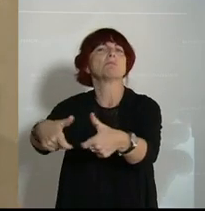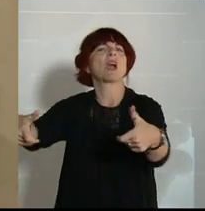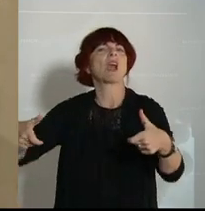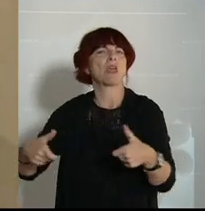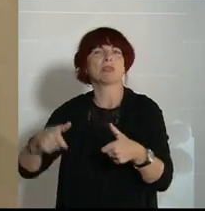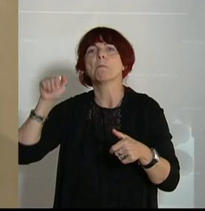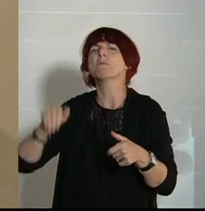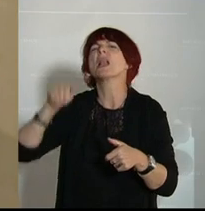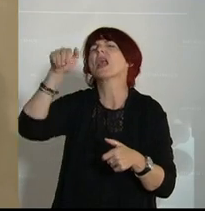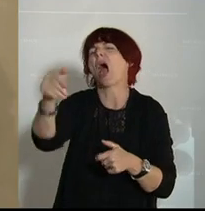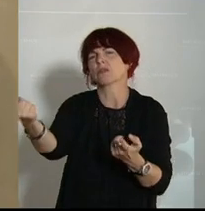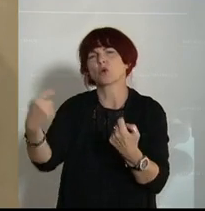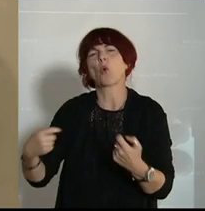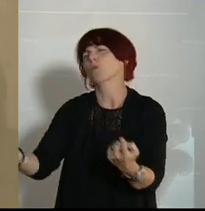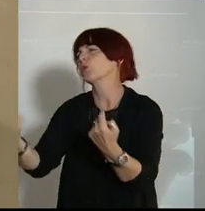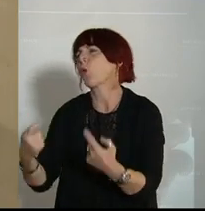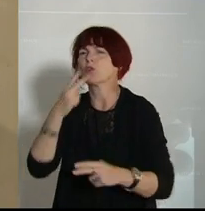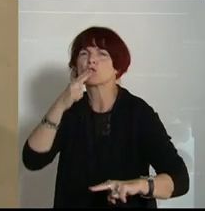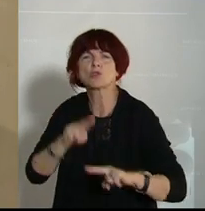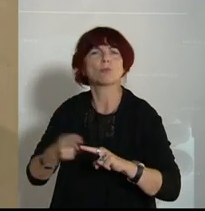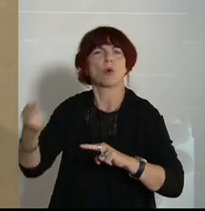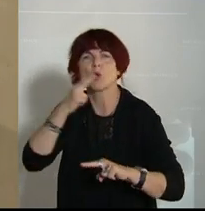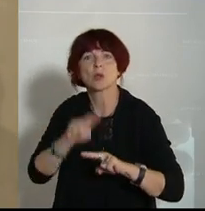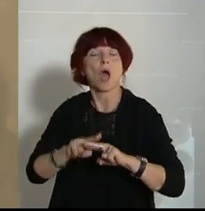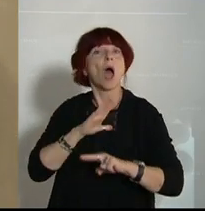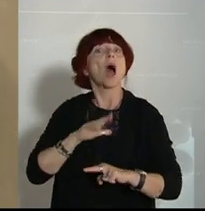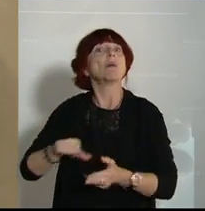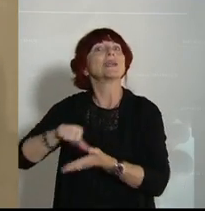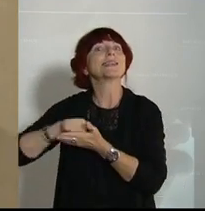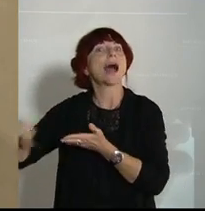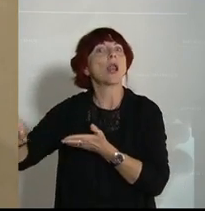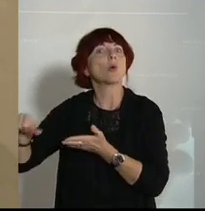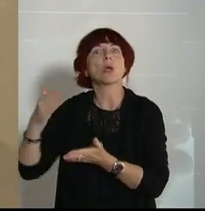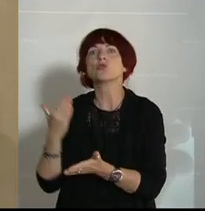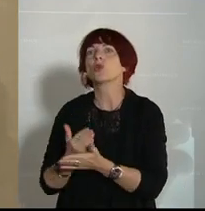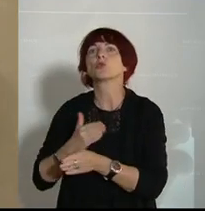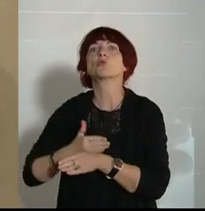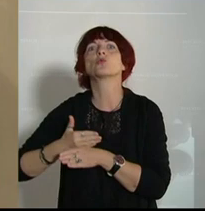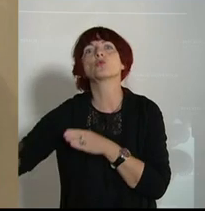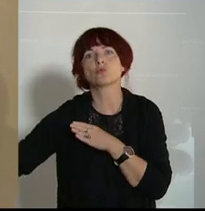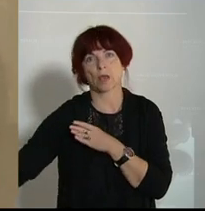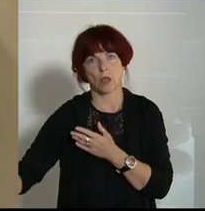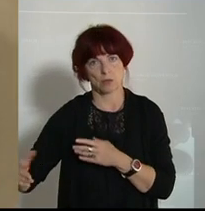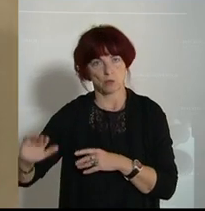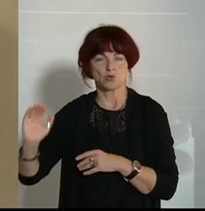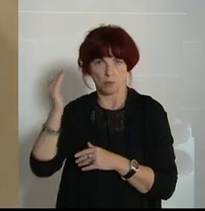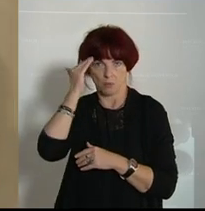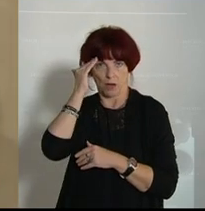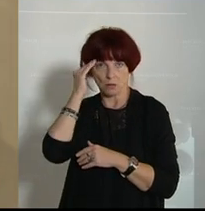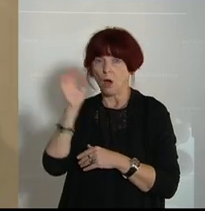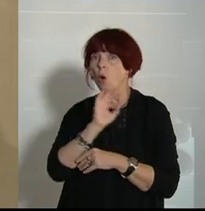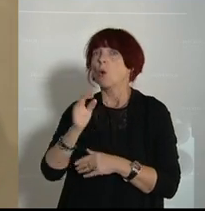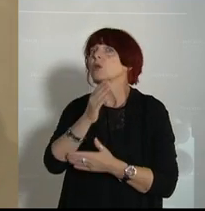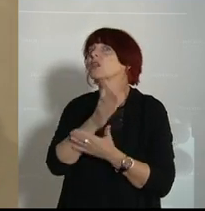bekannt, diese Zahlungen kommen im Regelfall zu spät, nur teilweise oder vielfach gar